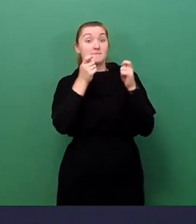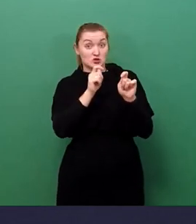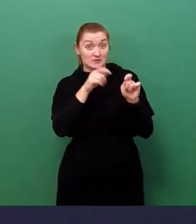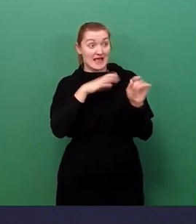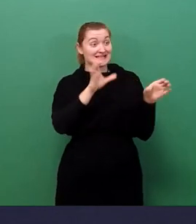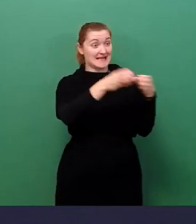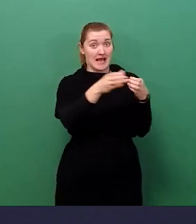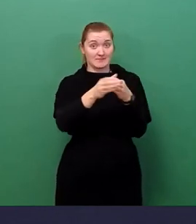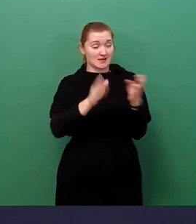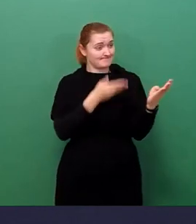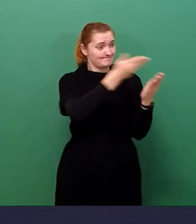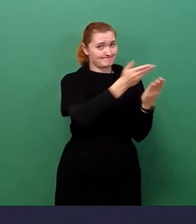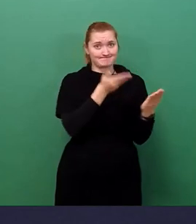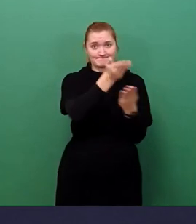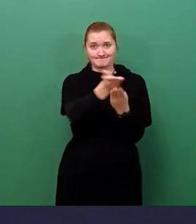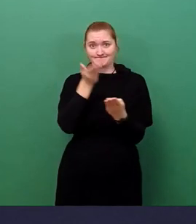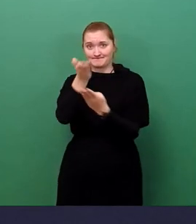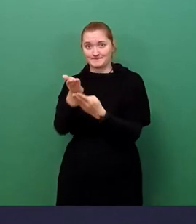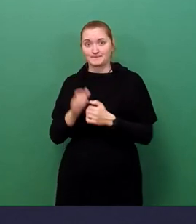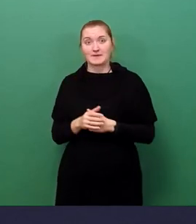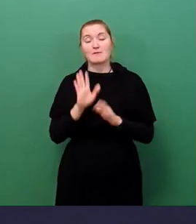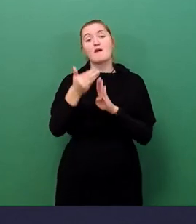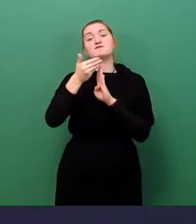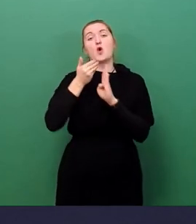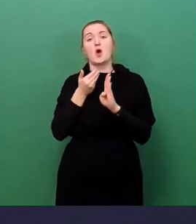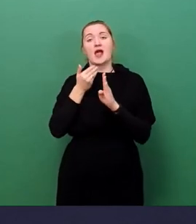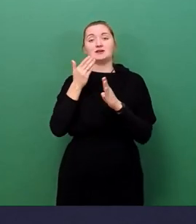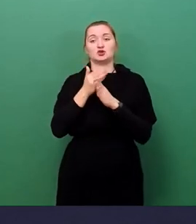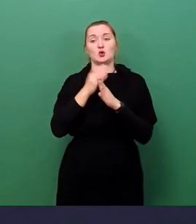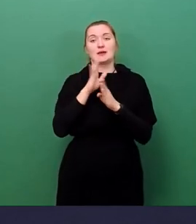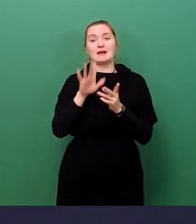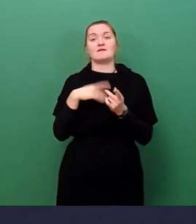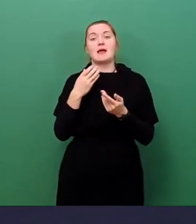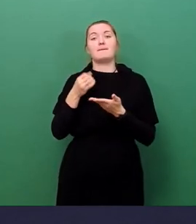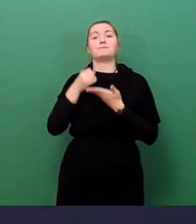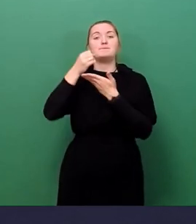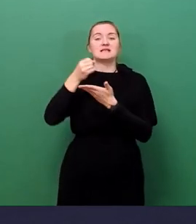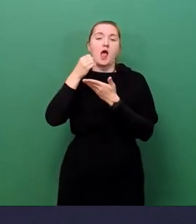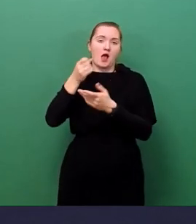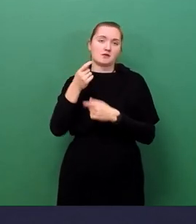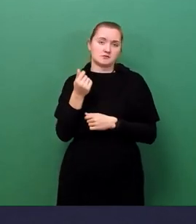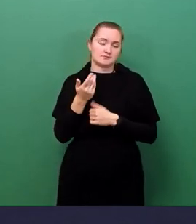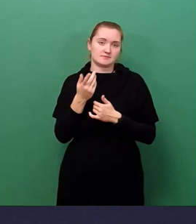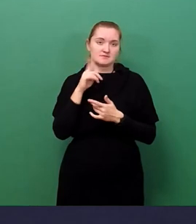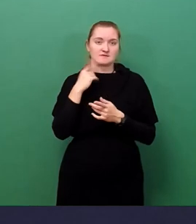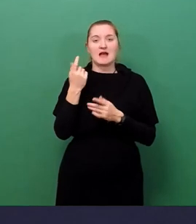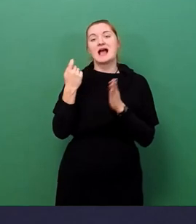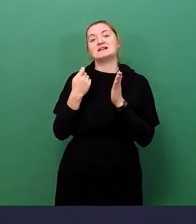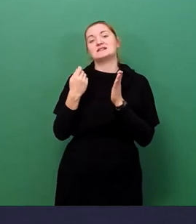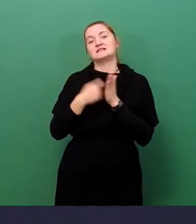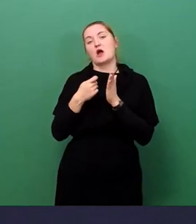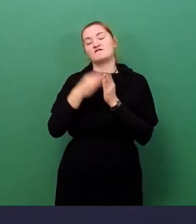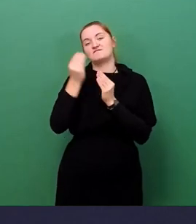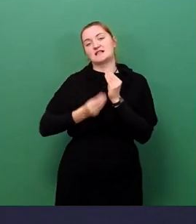Aber bereits im Vorfeld wurde den Bietern der Kaufvertragsentwurf übergeben,